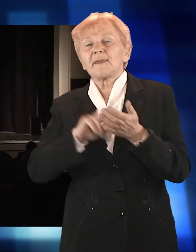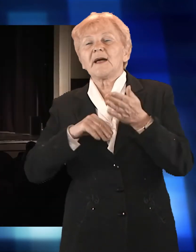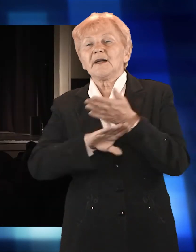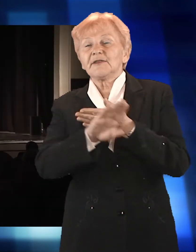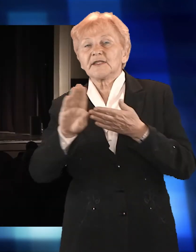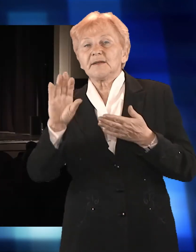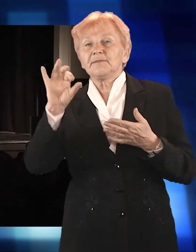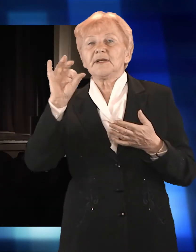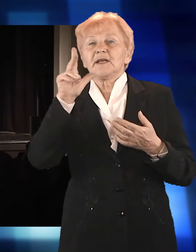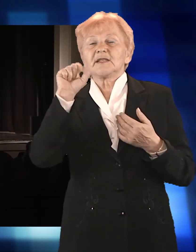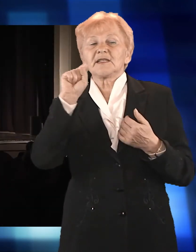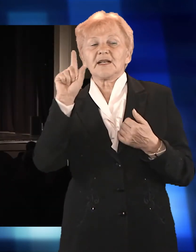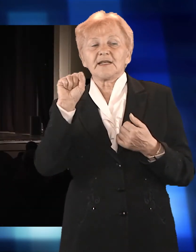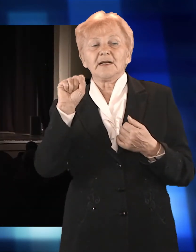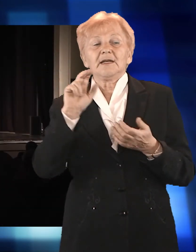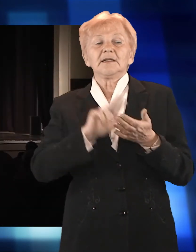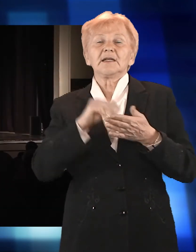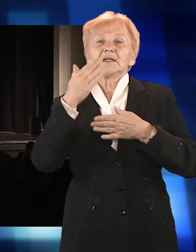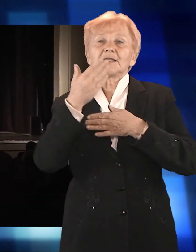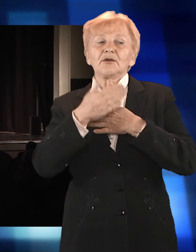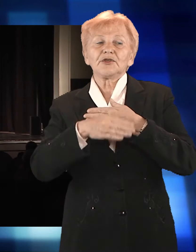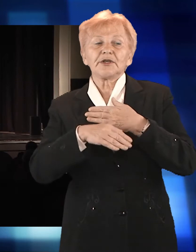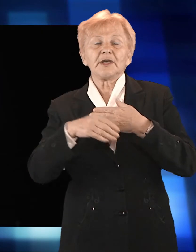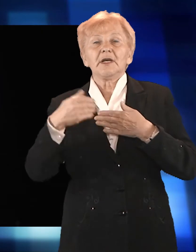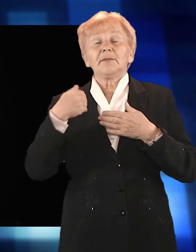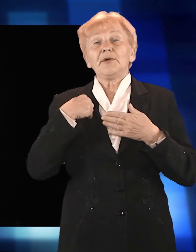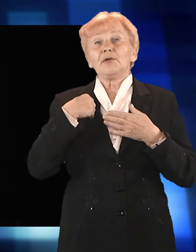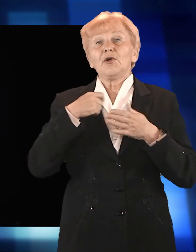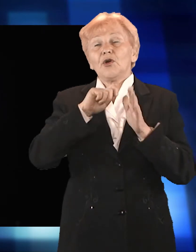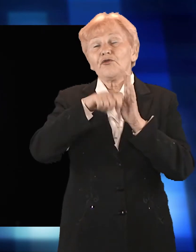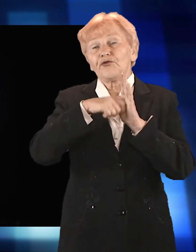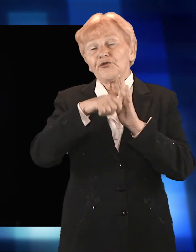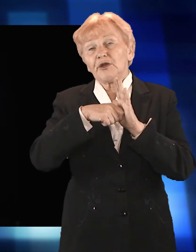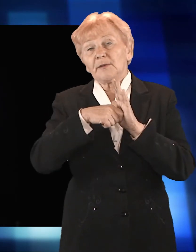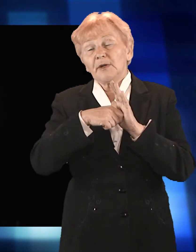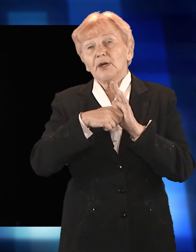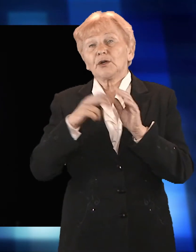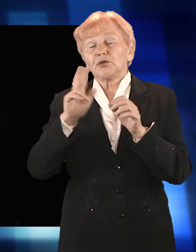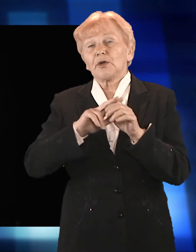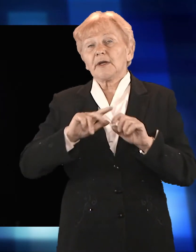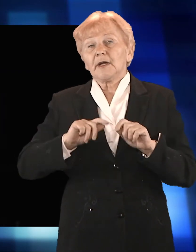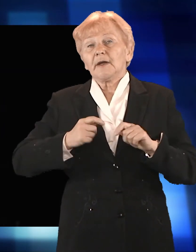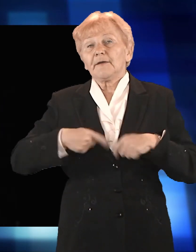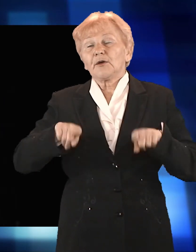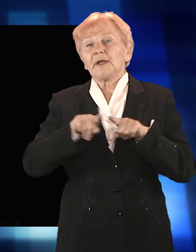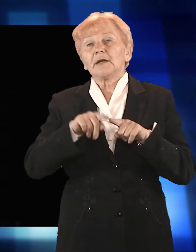tanecznego Skaza. Na zakończenie odbyła się projekcja filmu pod tytułem Widmo autorstwa osób niesłyszących.